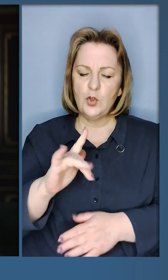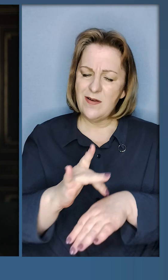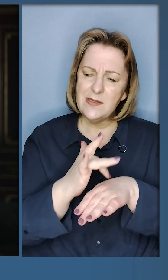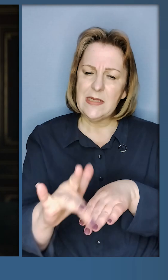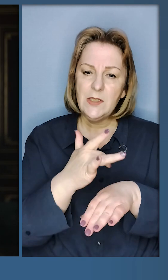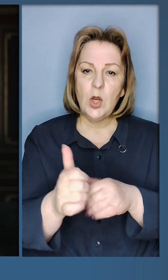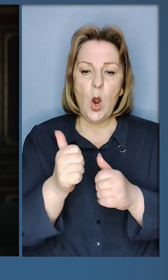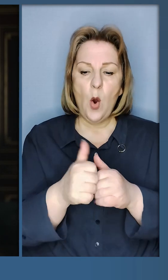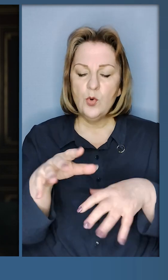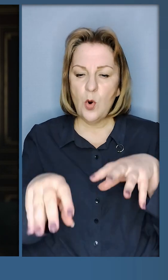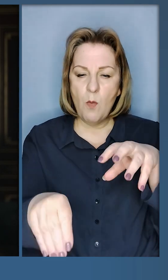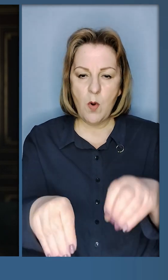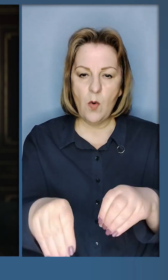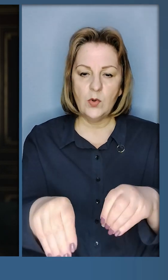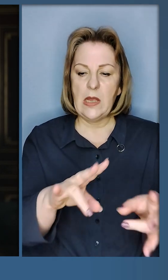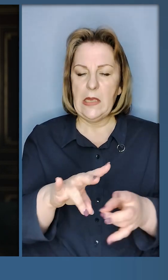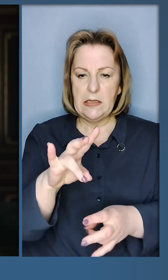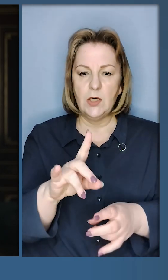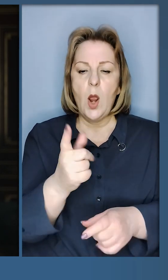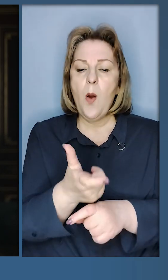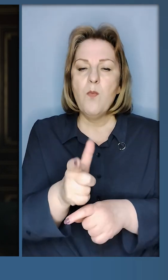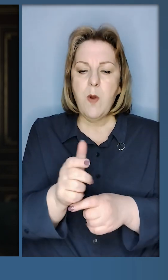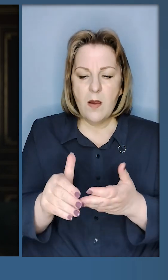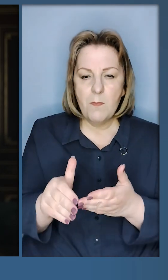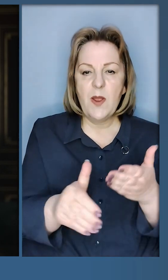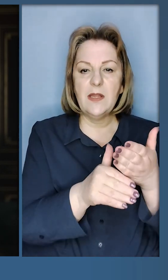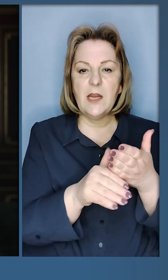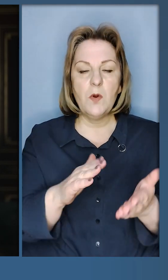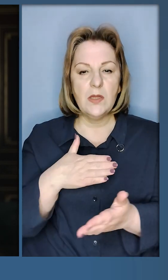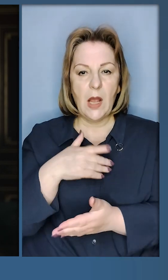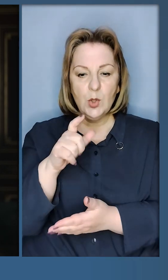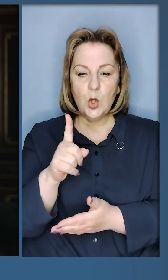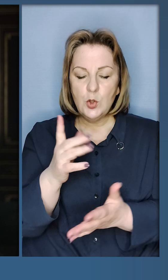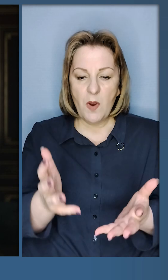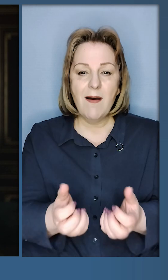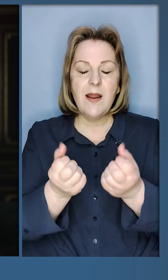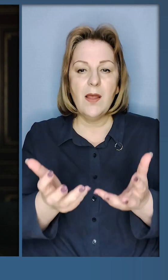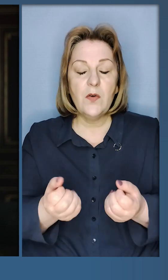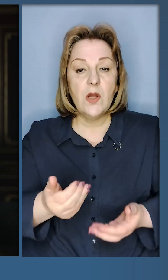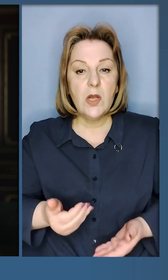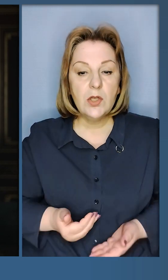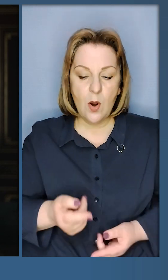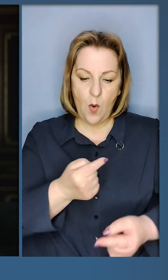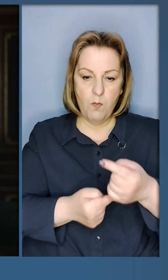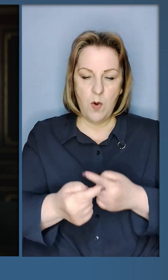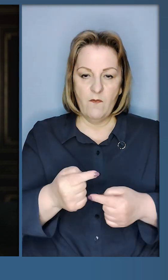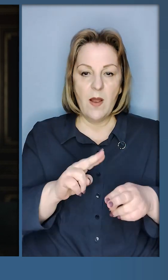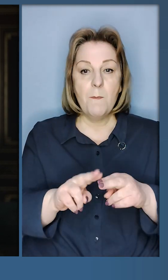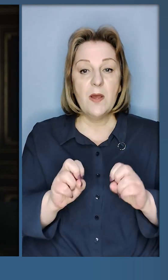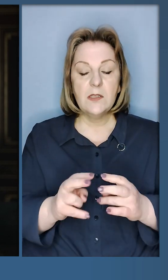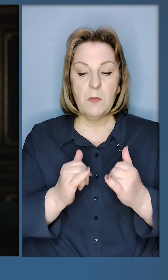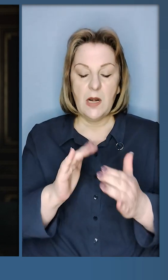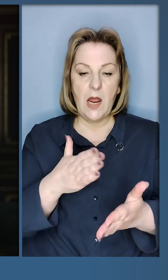знищувати кожну позицію терористів. Ще більше підтримки для наших людей. Щоб рятувати життя і повертати